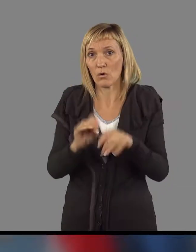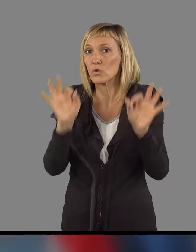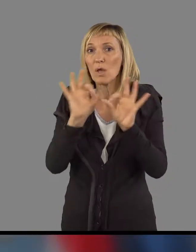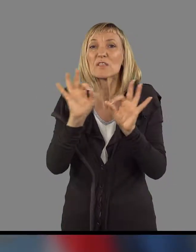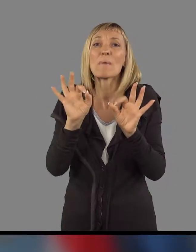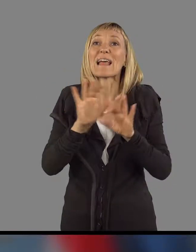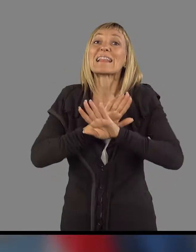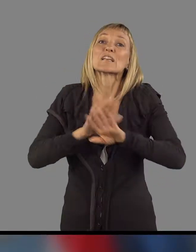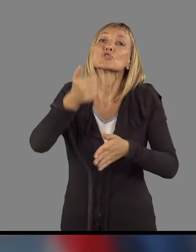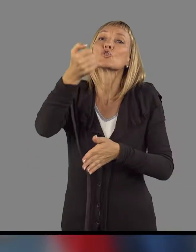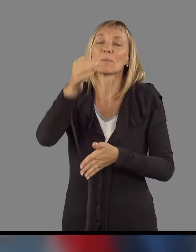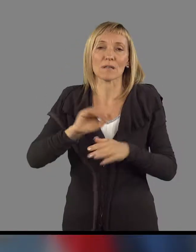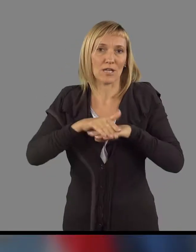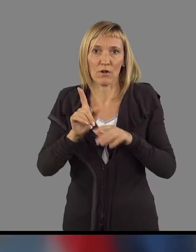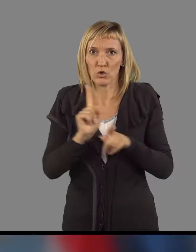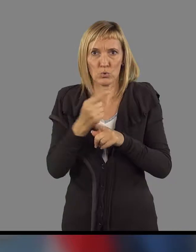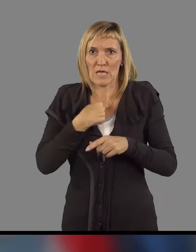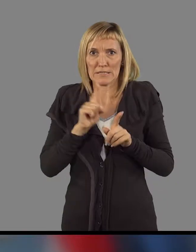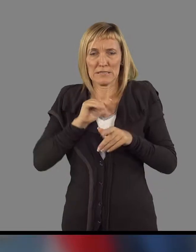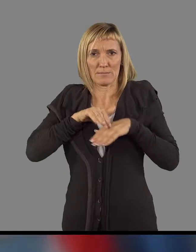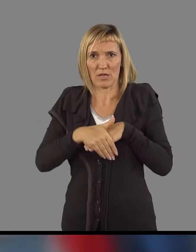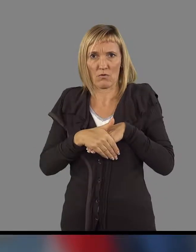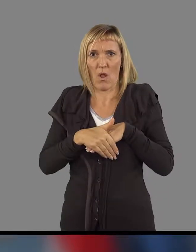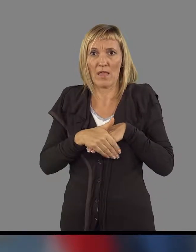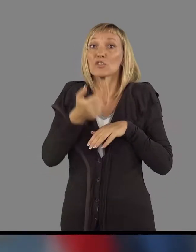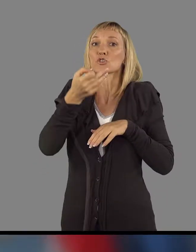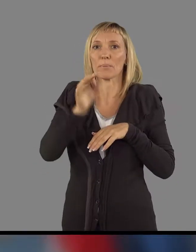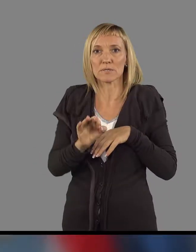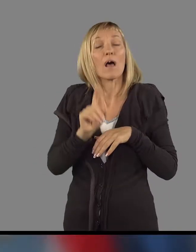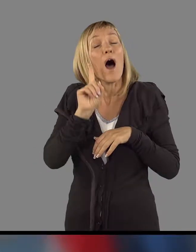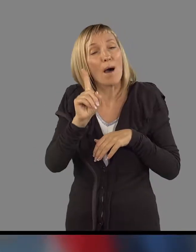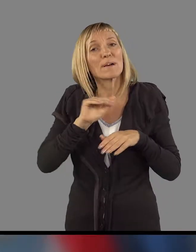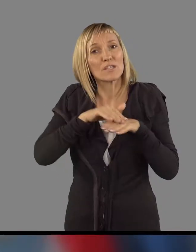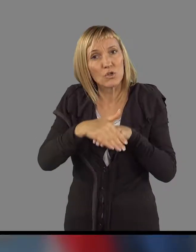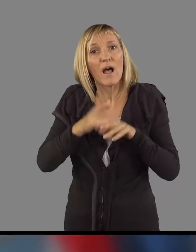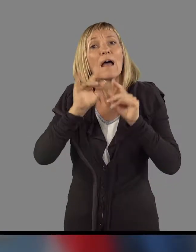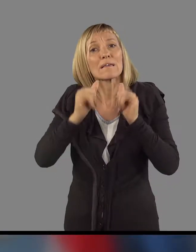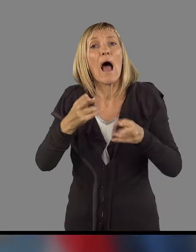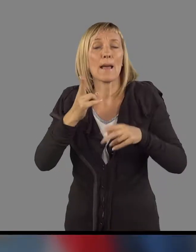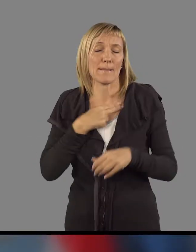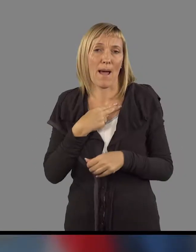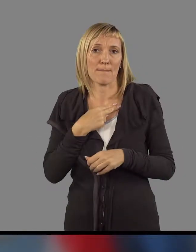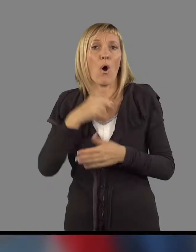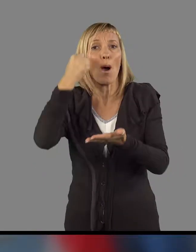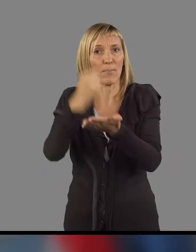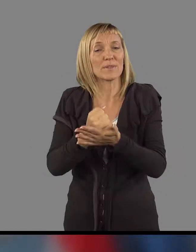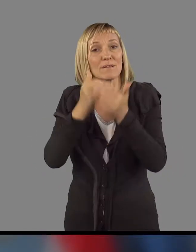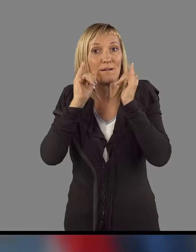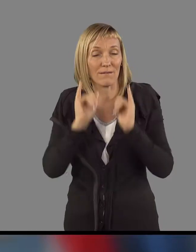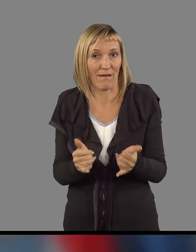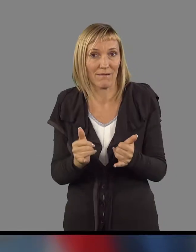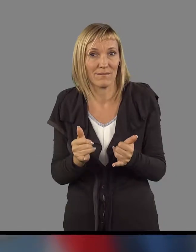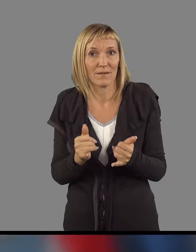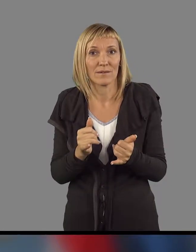nobe ni zadovoljen. Tudi jaz nisem, ne, se je pripračunik na koncu nobe ni zadovoljen, ampak zadovoljen sem pa s tem, da ga imamo, da smo ga potrdili.